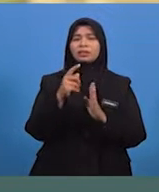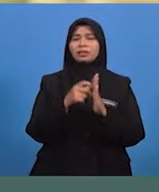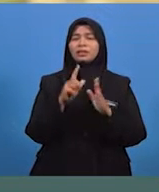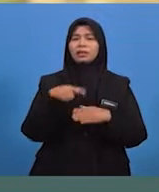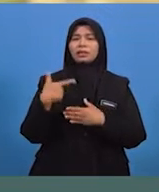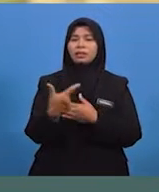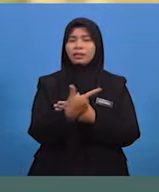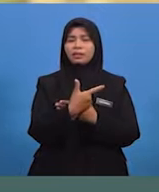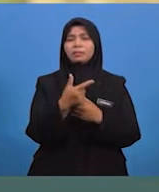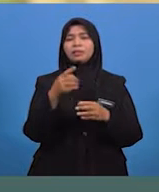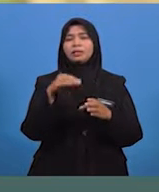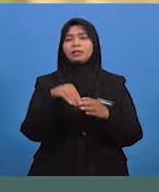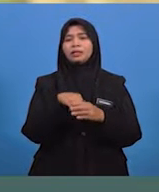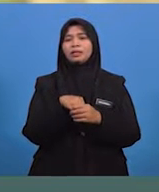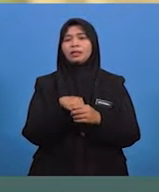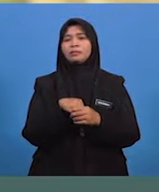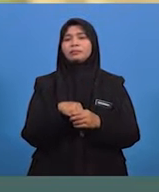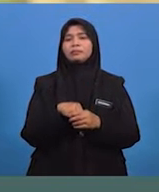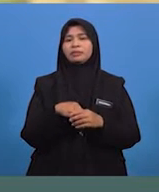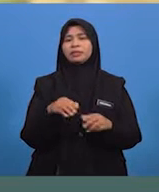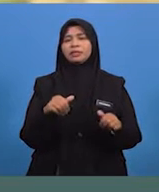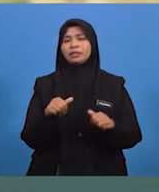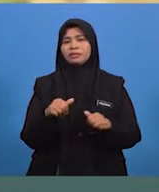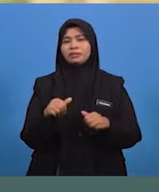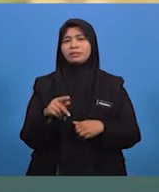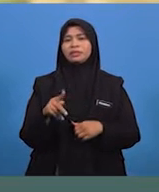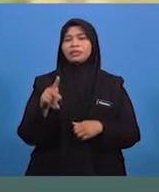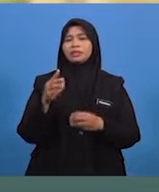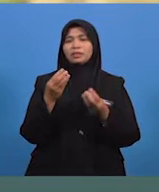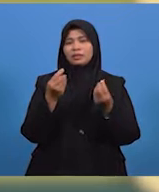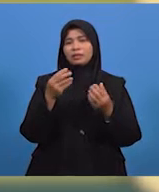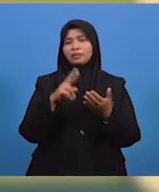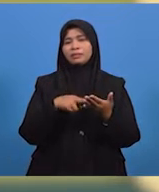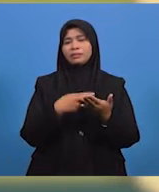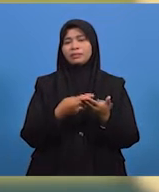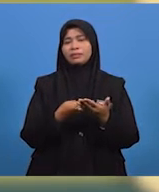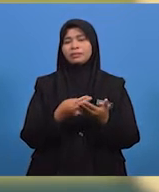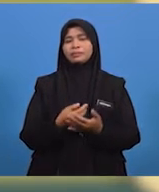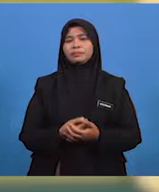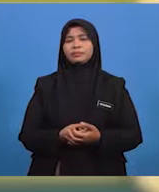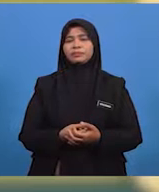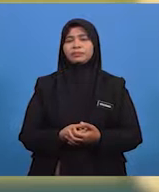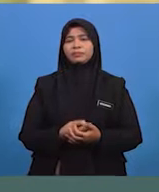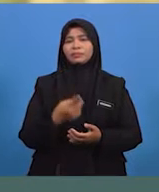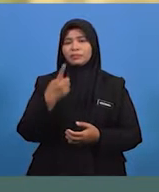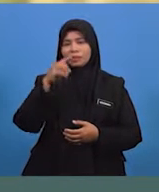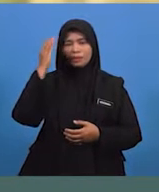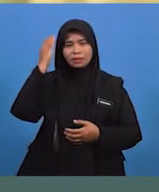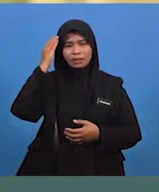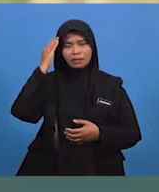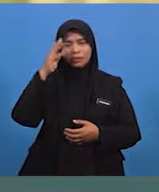dalam kejadian kesotan tanah, aliran rumpur dan tanah runtuh. Untuk pengetahuan murid-murid,